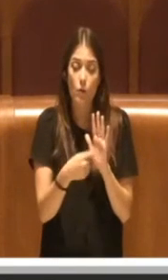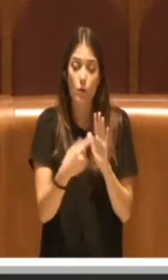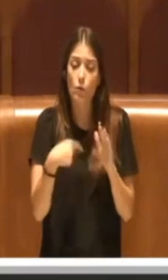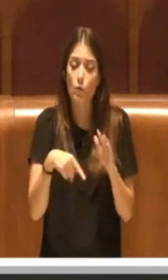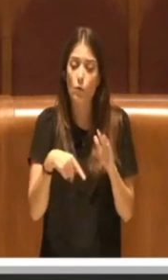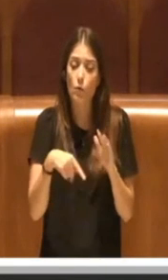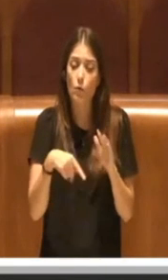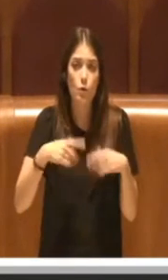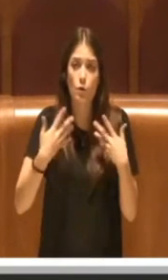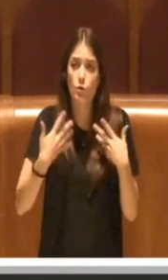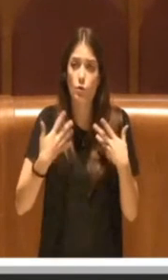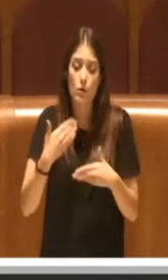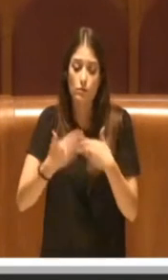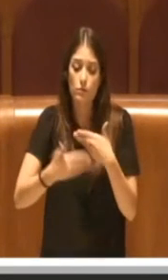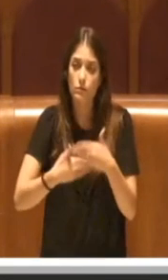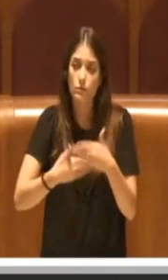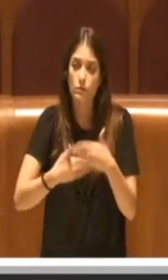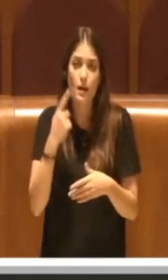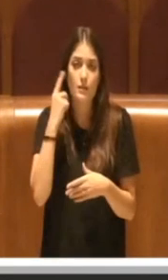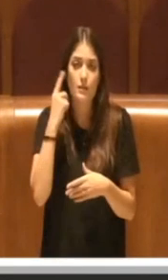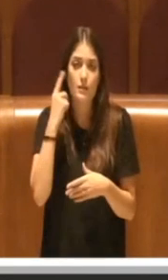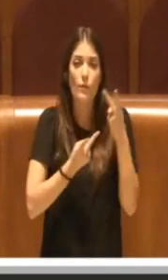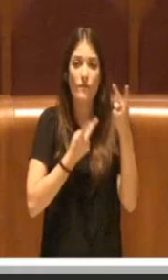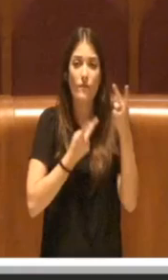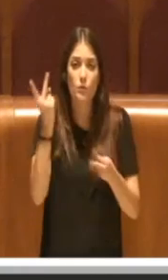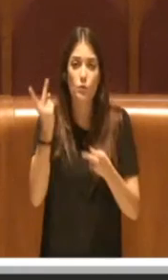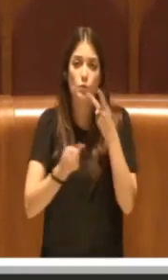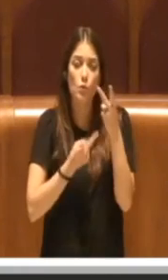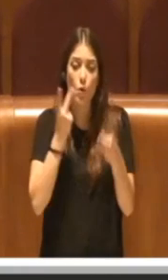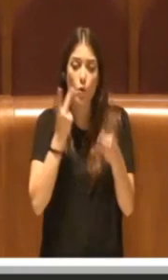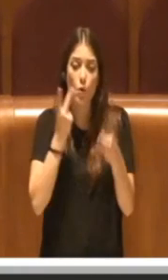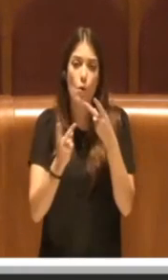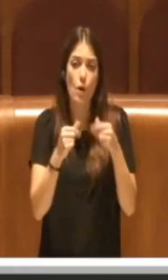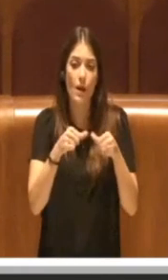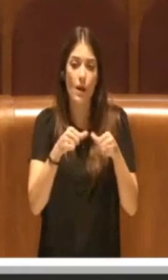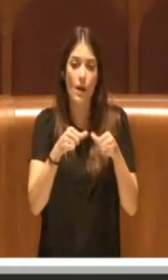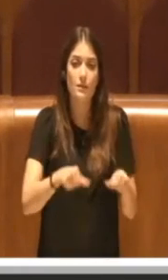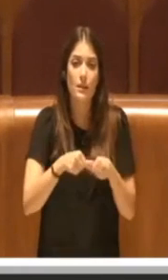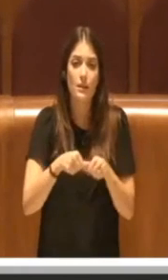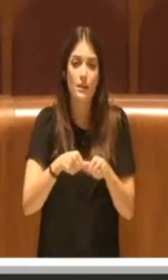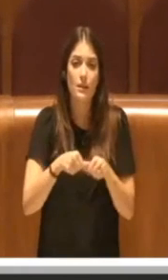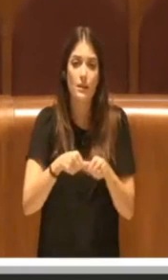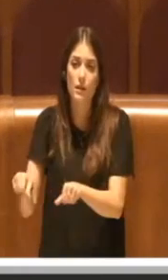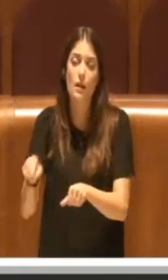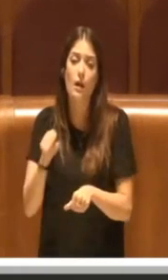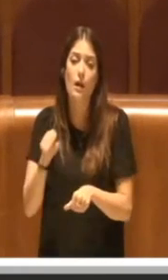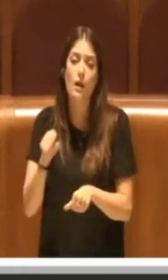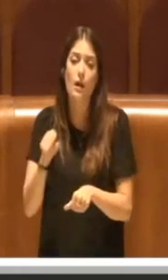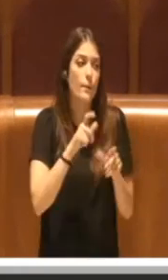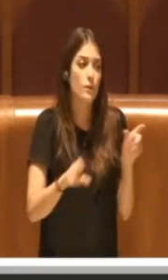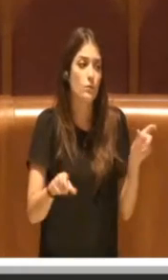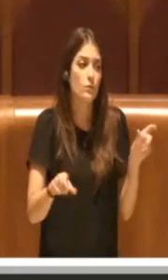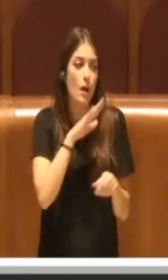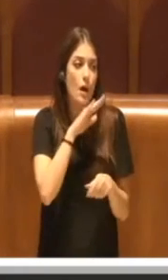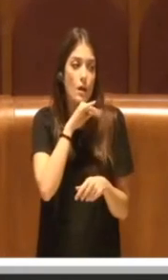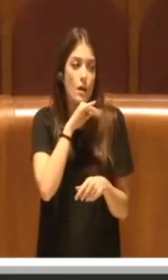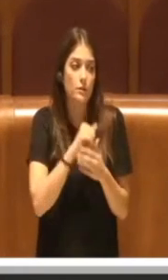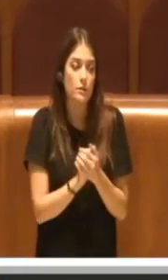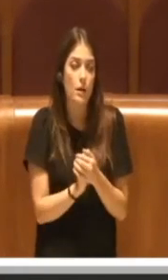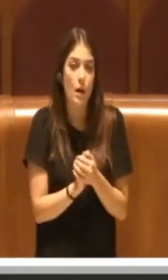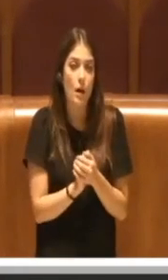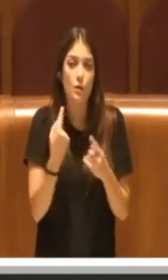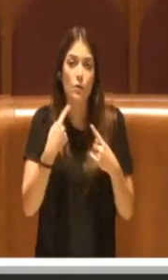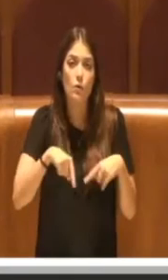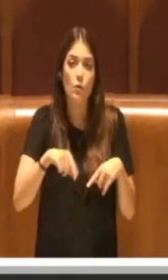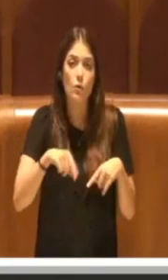attuando. Penso alla nuova visione della residenzialità degli anziani, per esempio, che noi stiamo cercando